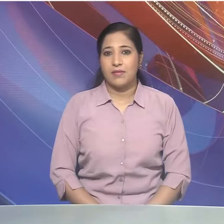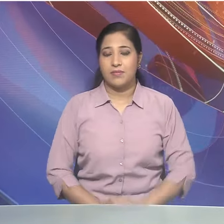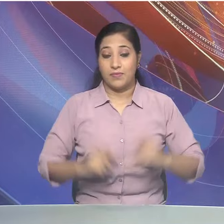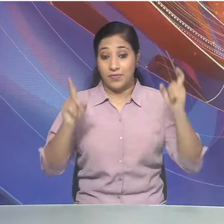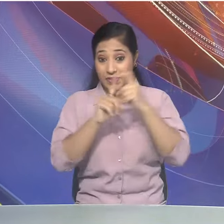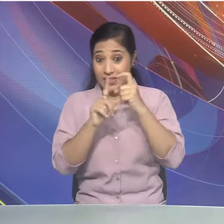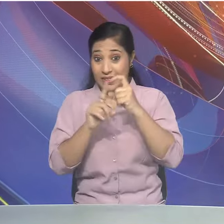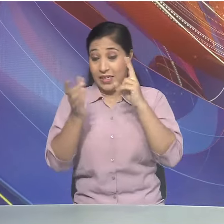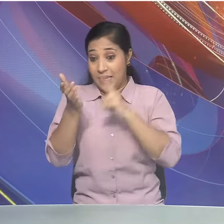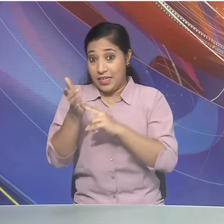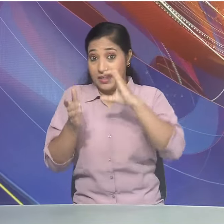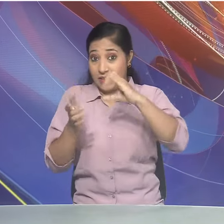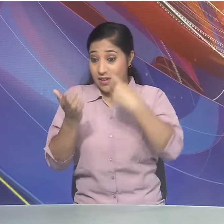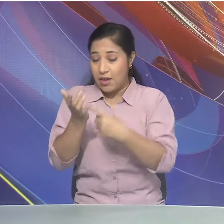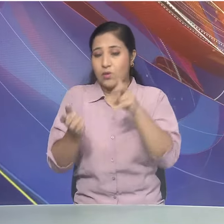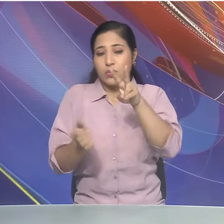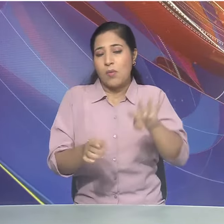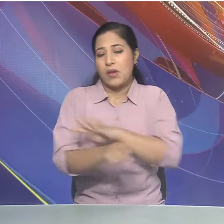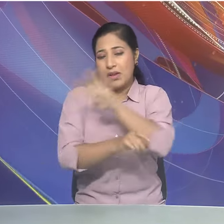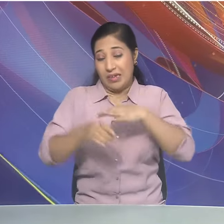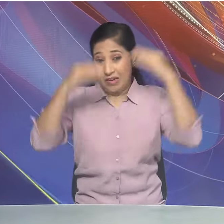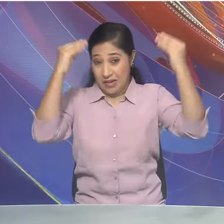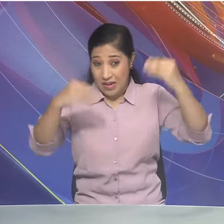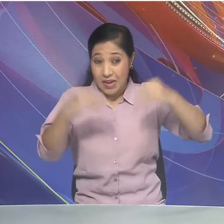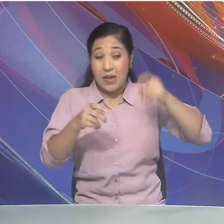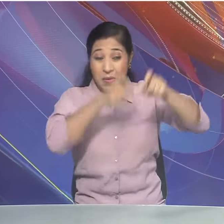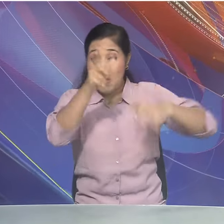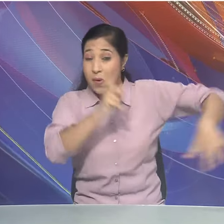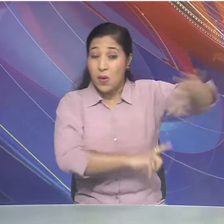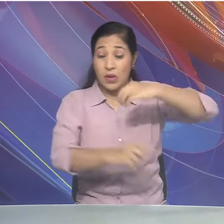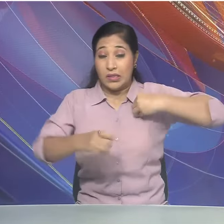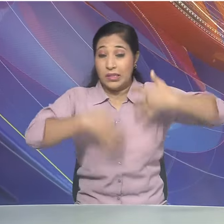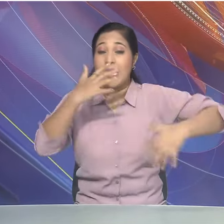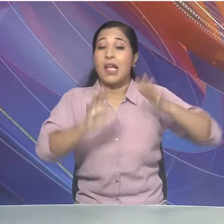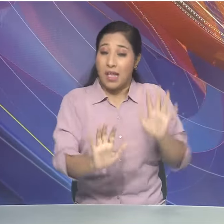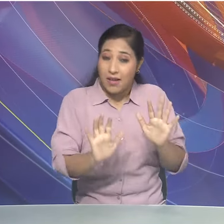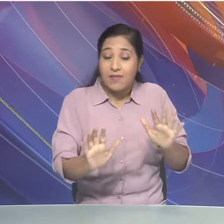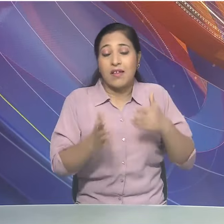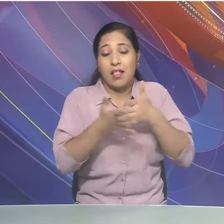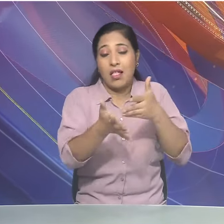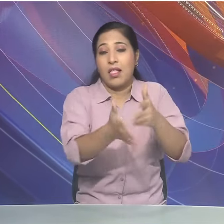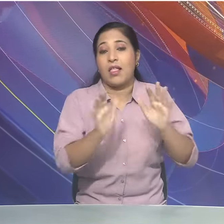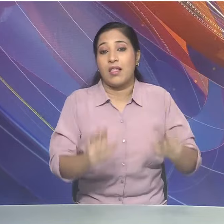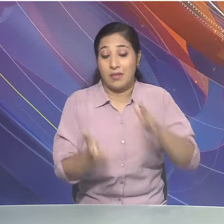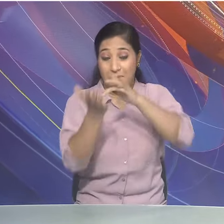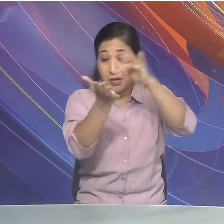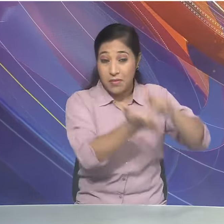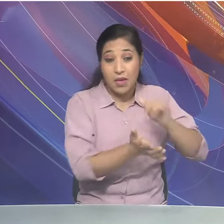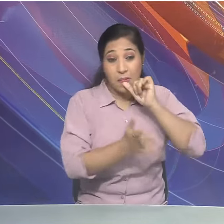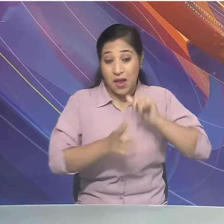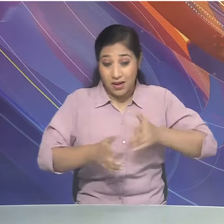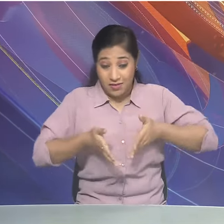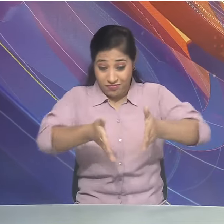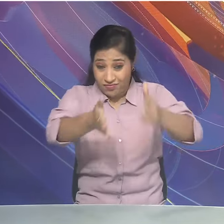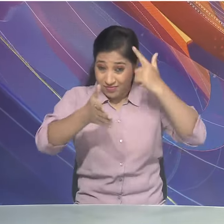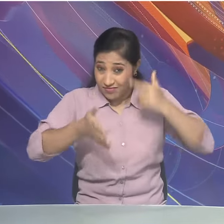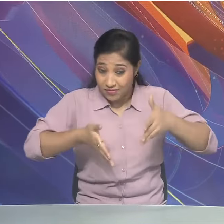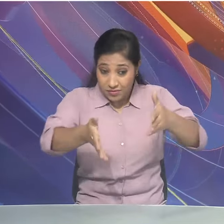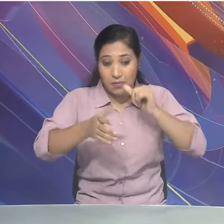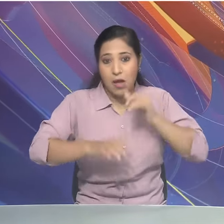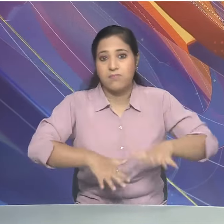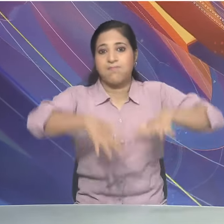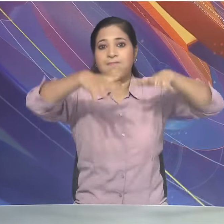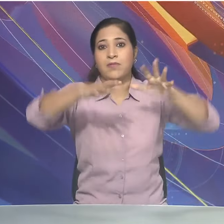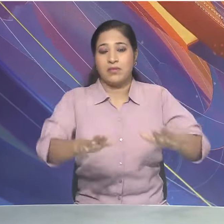दिल्ली एंसियार में 24 गंटे से हो रही बारिश ने लोगों का हाल बेहाल कर दिया है। जगह जगह सडकें जलमगन हैं,